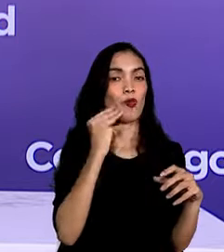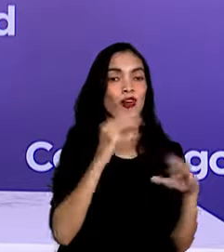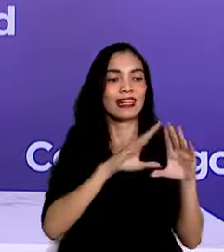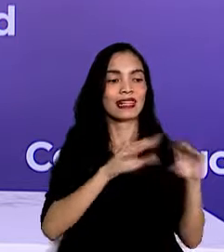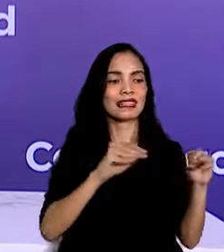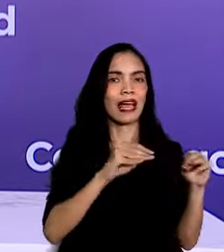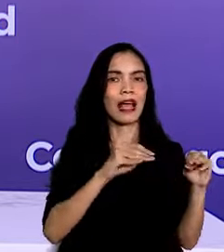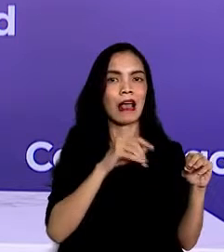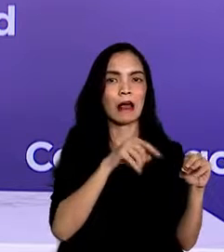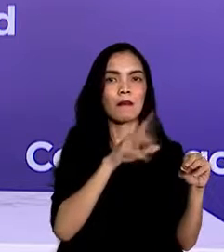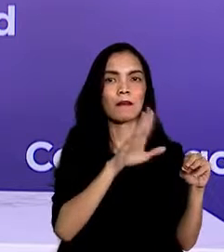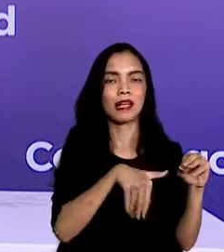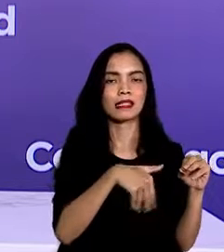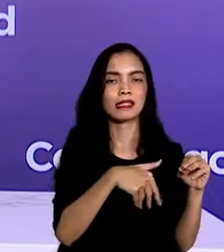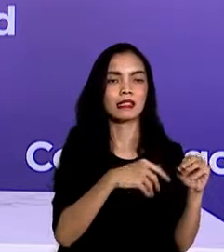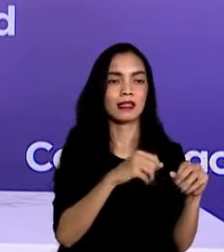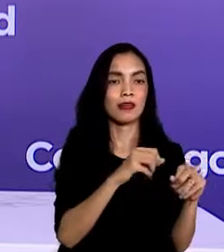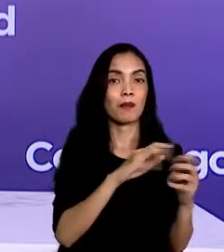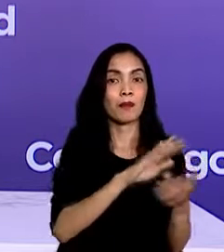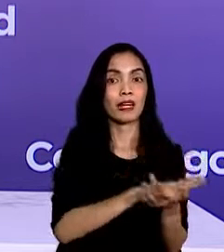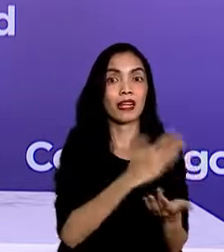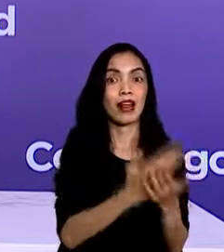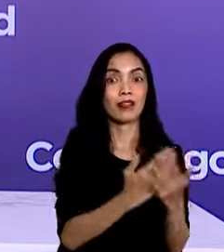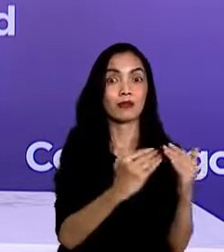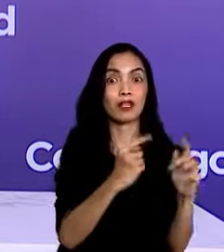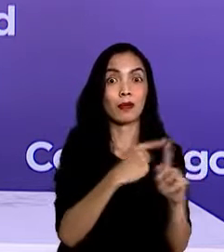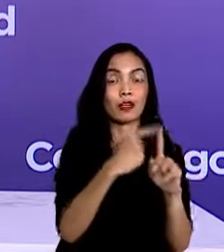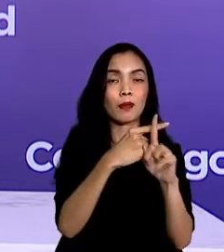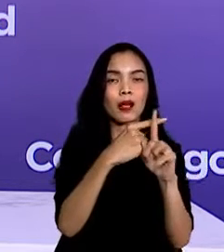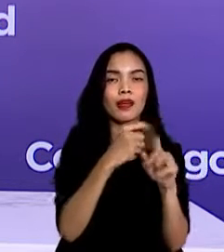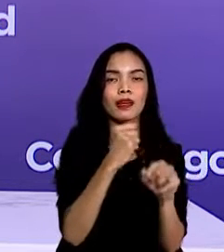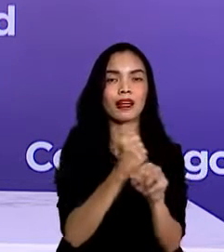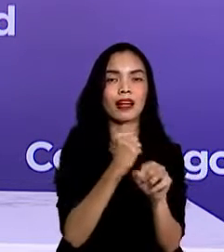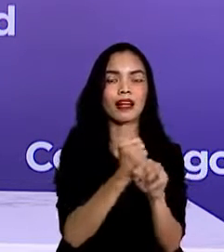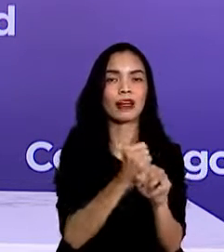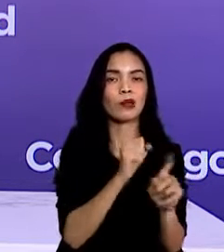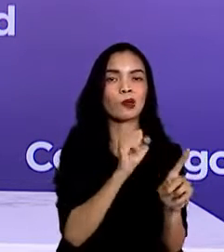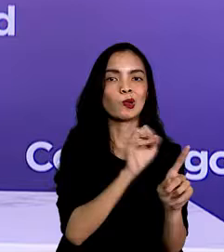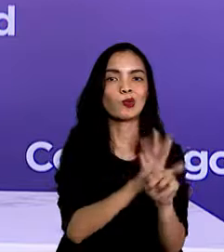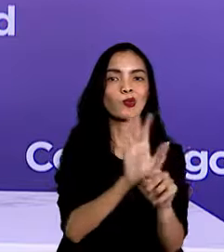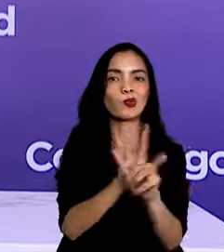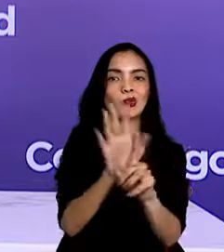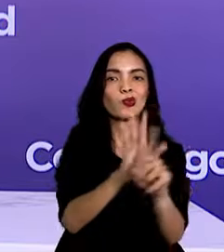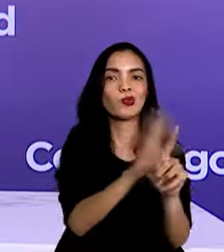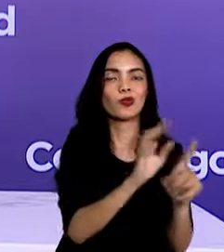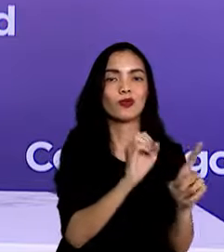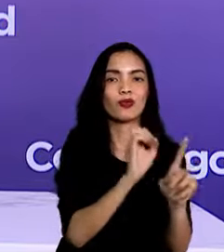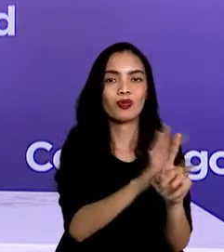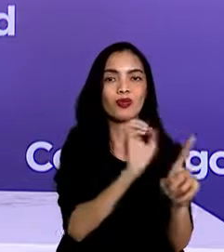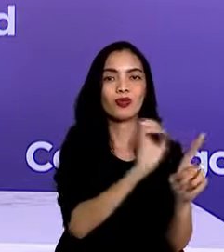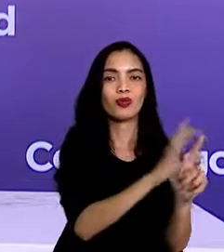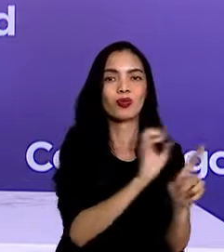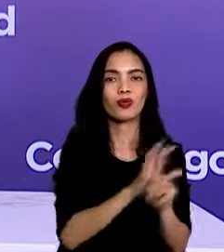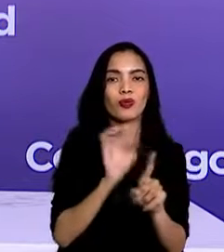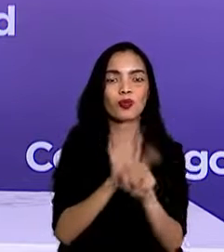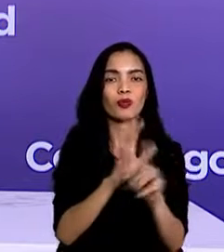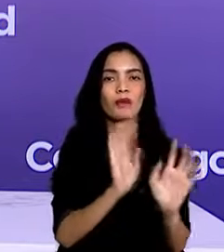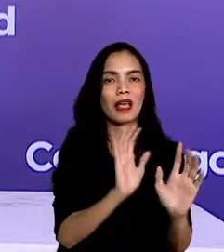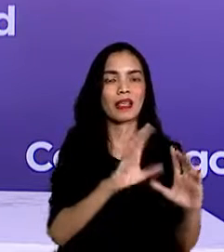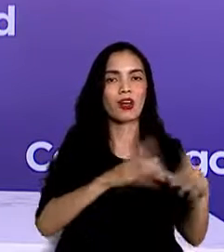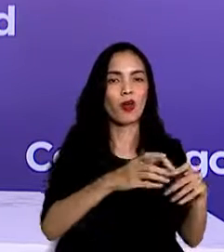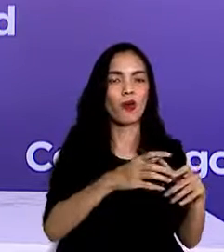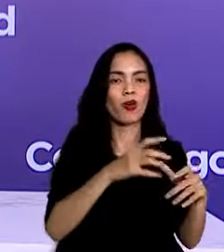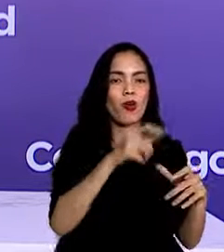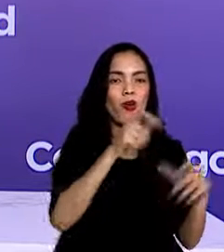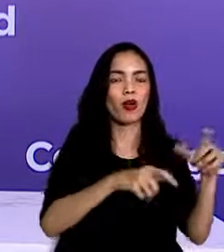tidak terlepas dari adanya peningkatan kasus dari kelompok umur tersebut Menurut WHO, bahwa varian